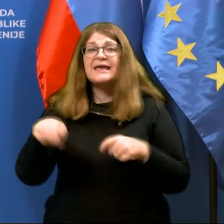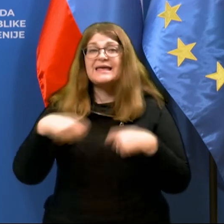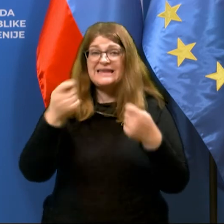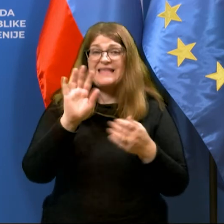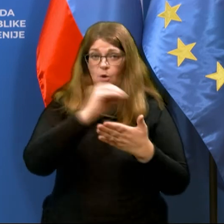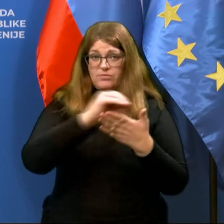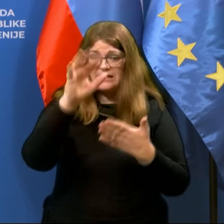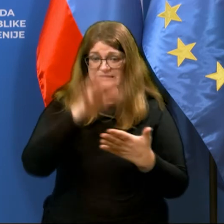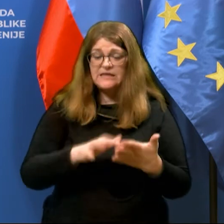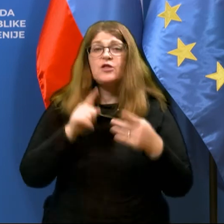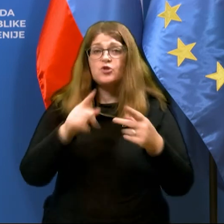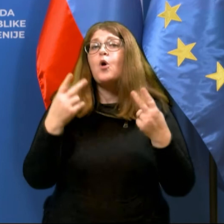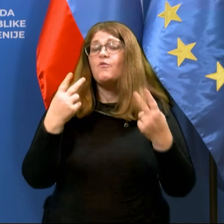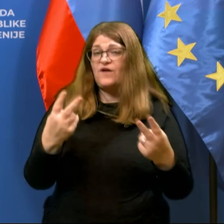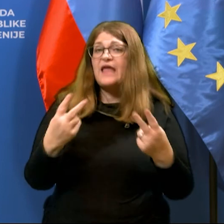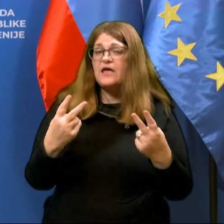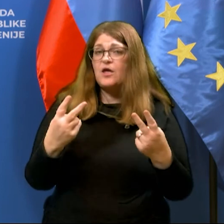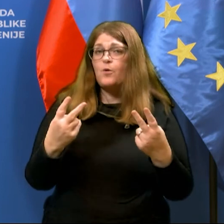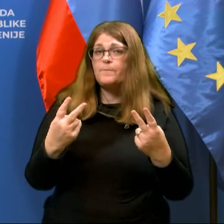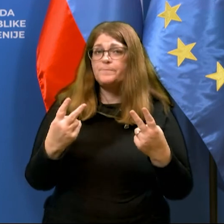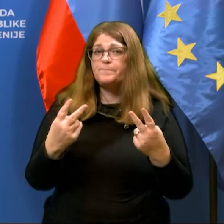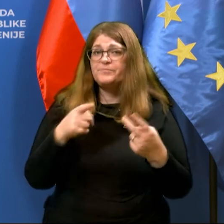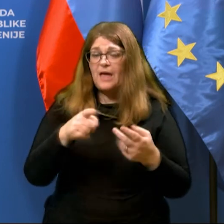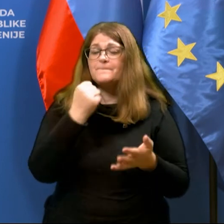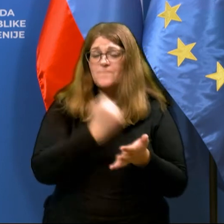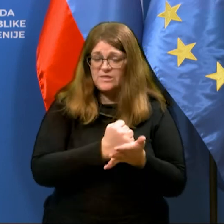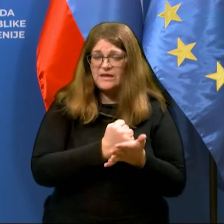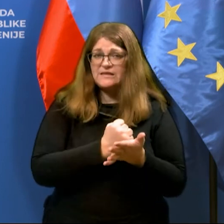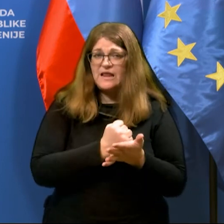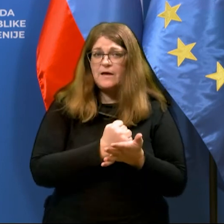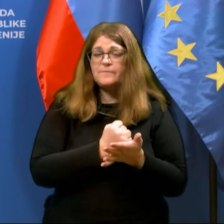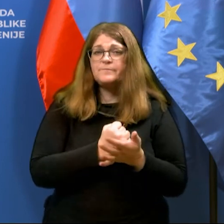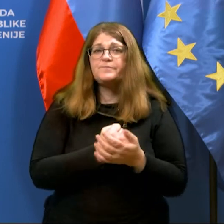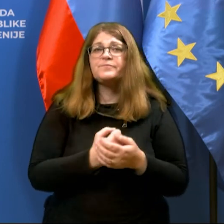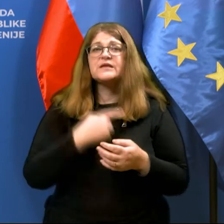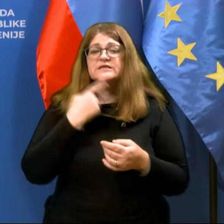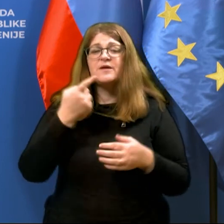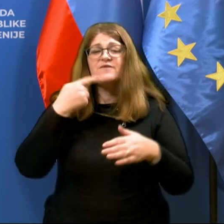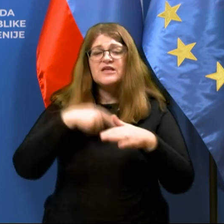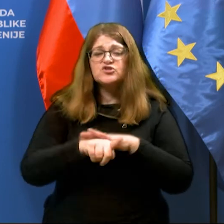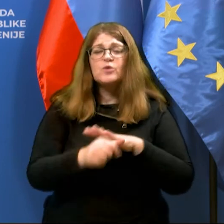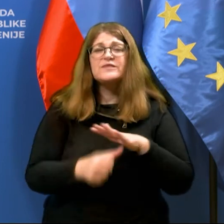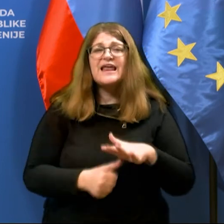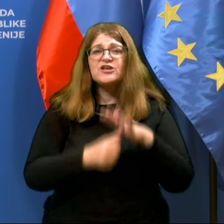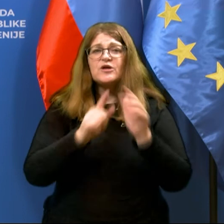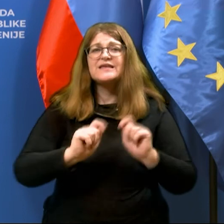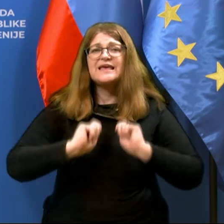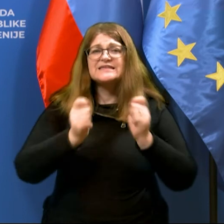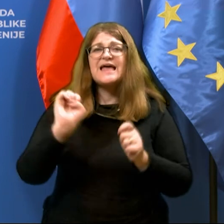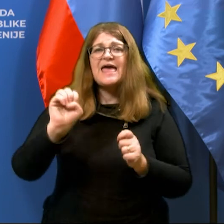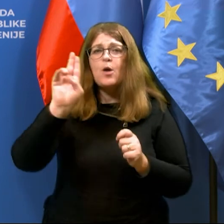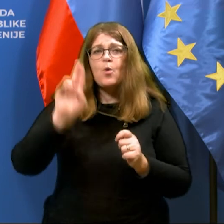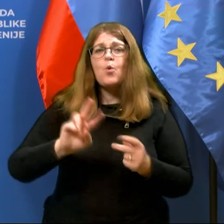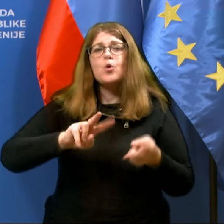uveljajo. Generalno uveljajo seveda vsa taka potrdila testiranja znotraj inštitucij, ki jih izdajajo EU oziroma